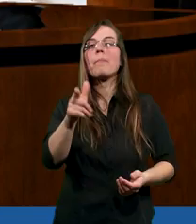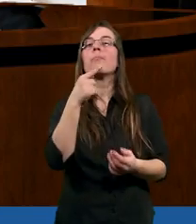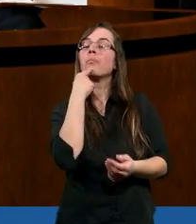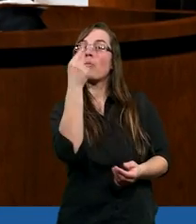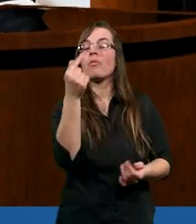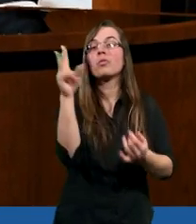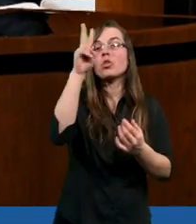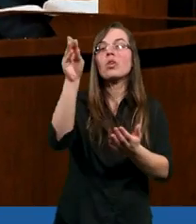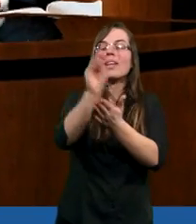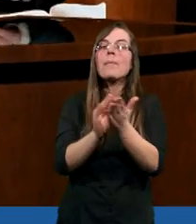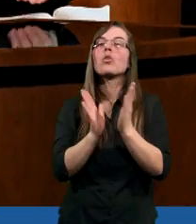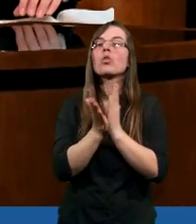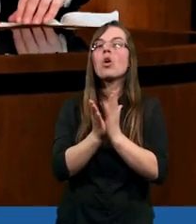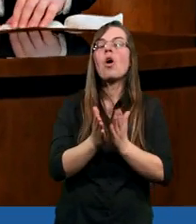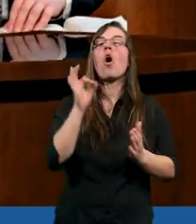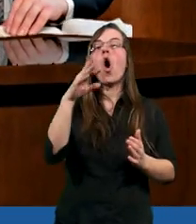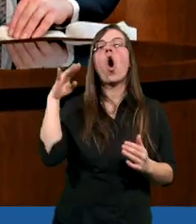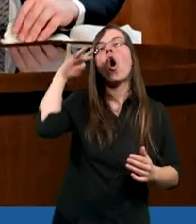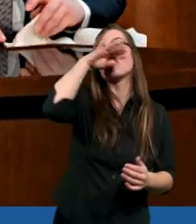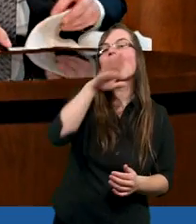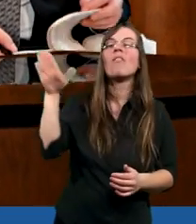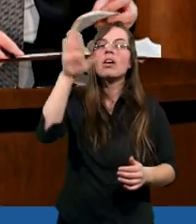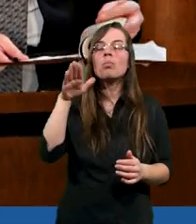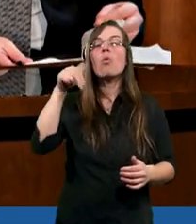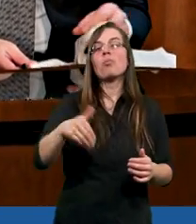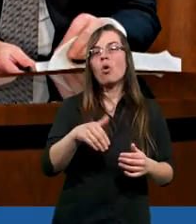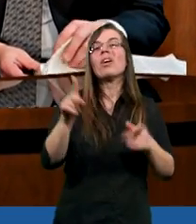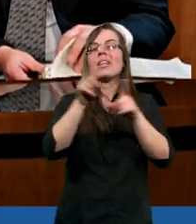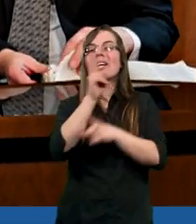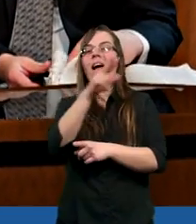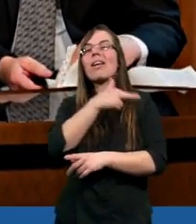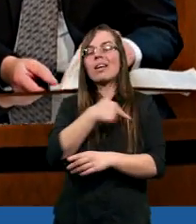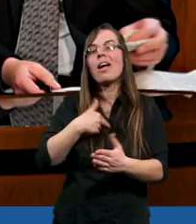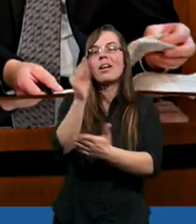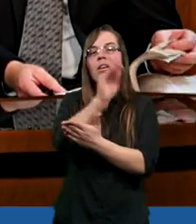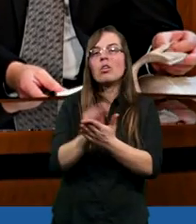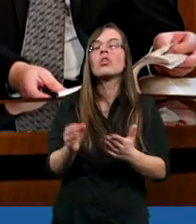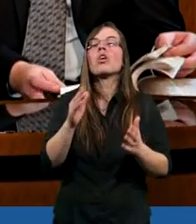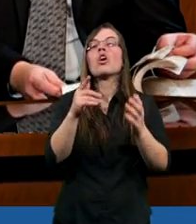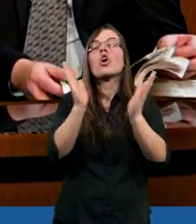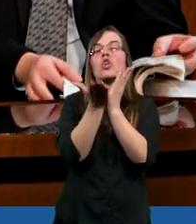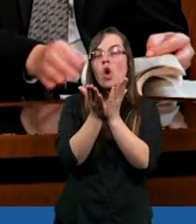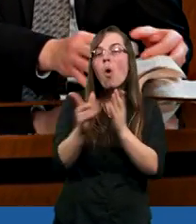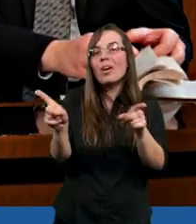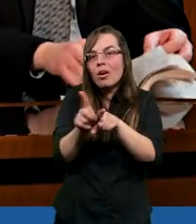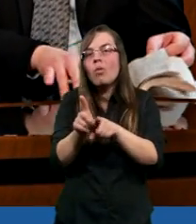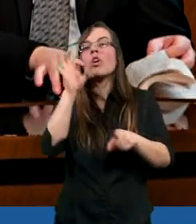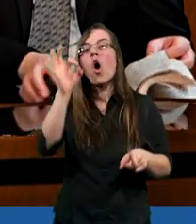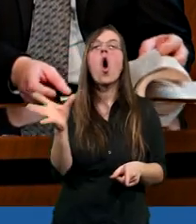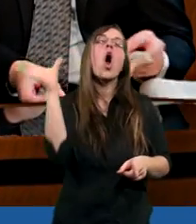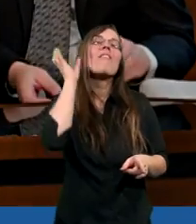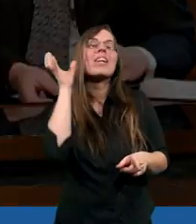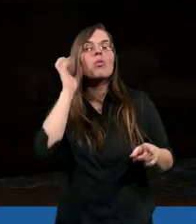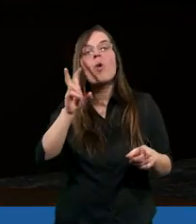bo powiedziałeś, że ktoś napisał książkę o rozczarowaniu Bogiem. Ja myślę, że każdy z nas mógłby tomy napisać o